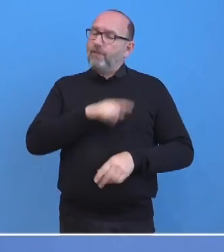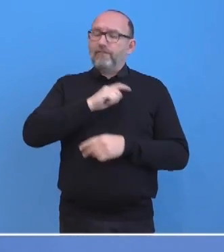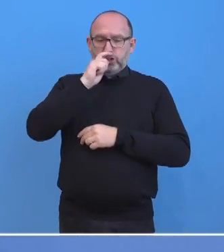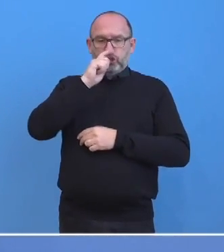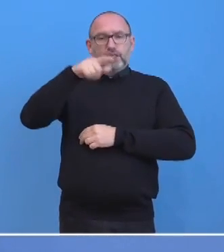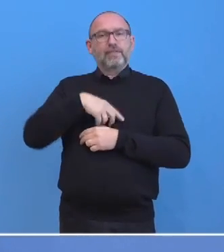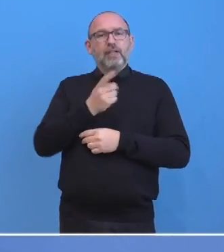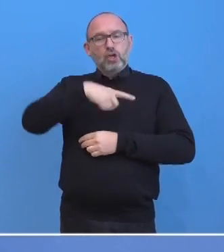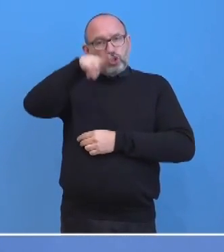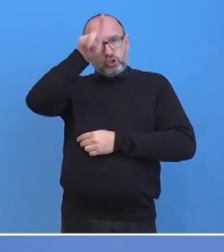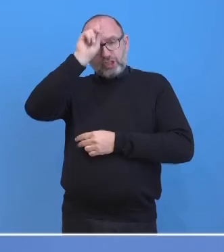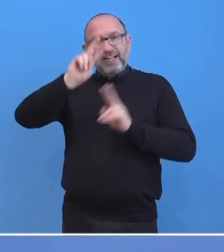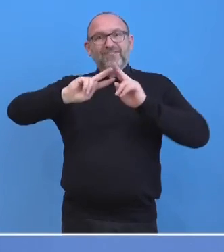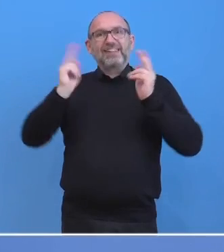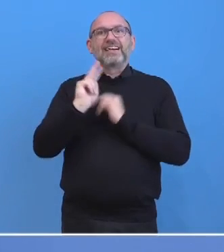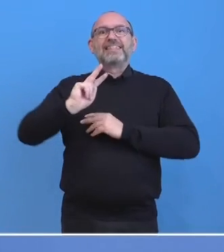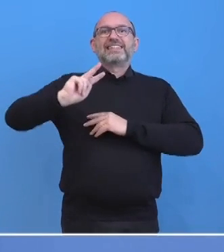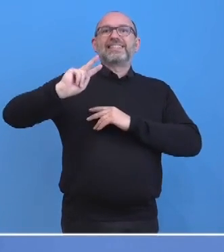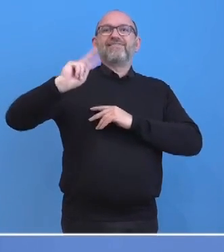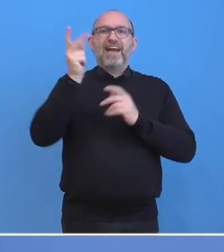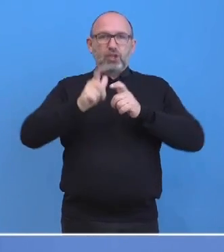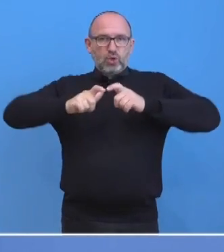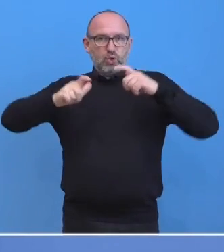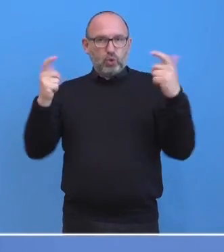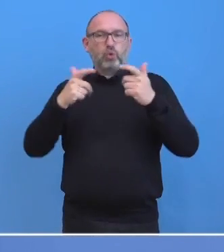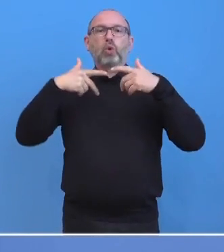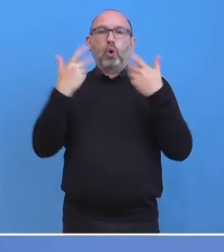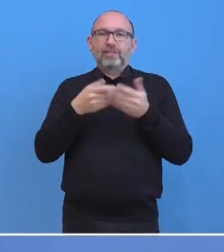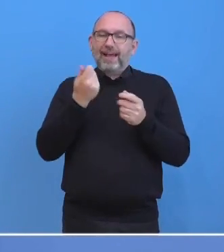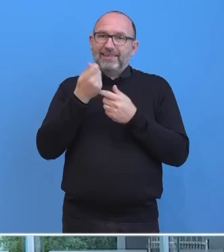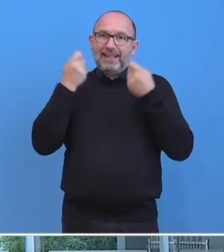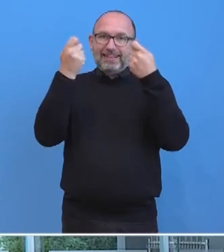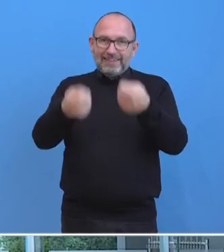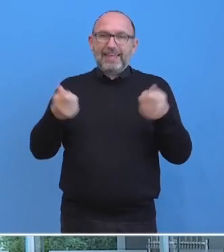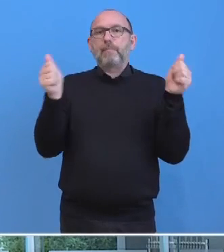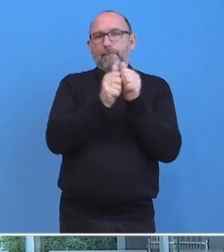Deutschland weltweit als zweitgrößter Geber ein Partner des Welternährungsprogramms ist.